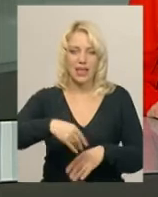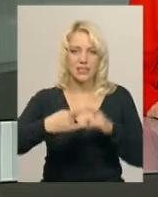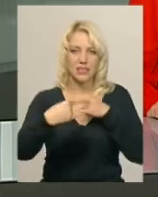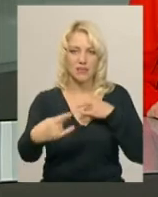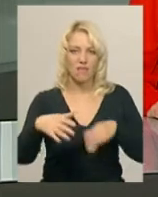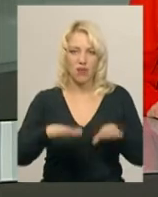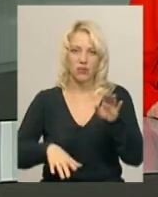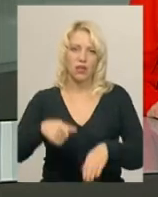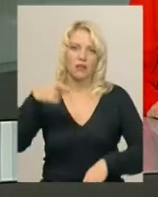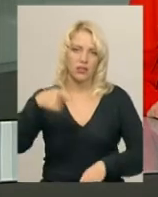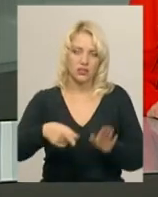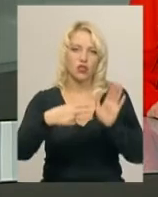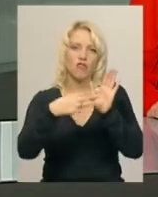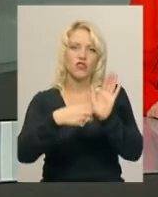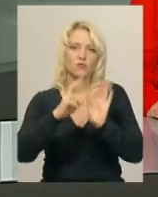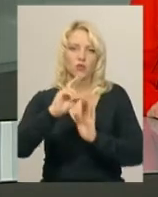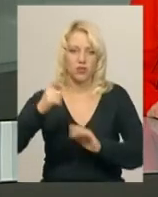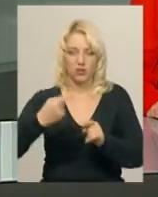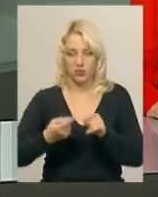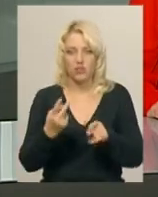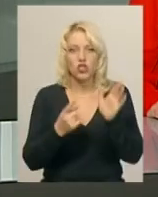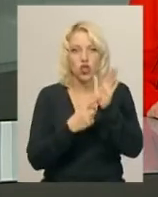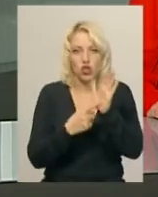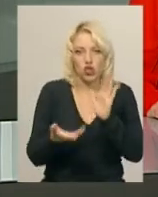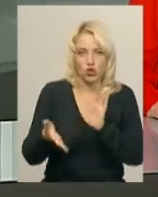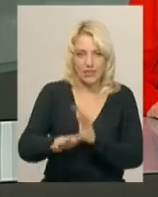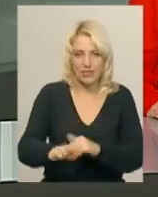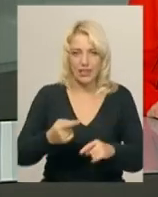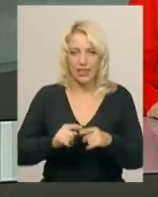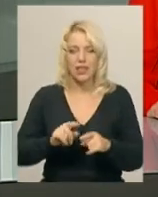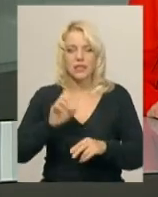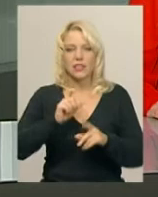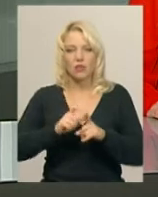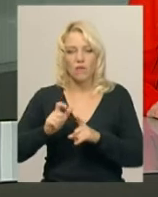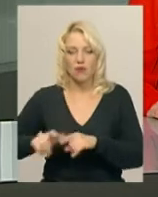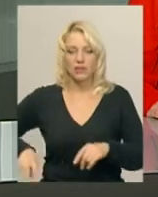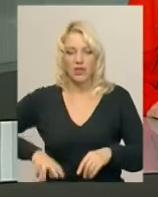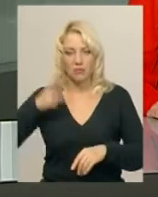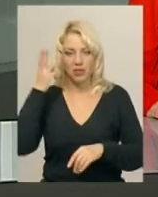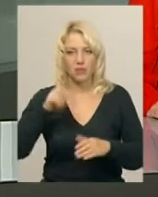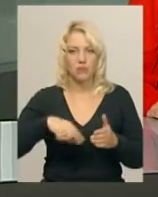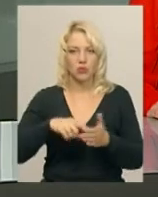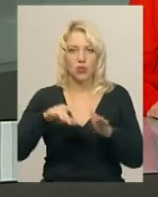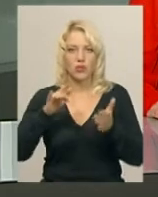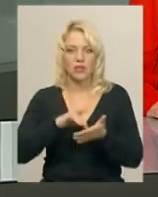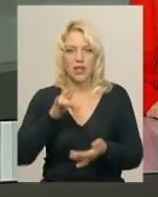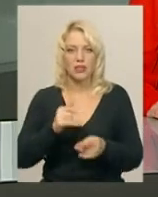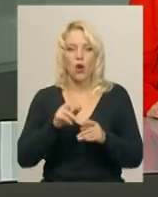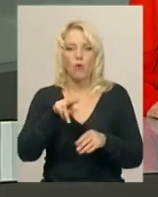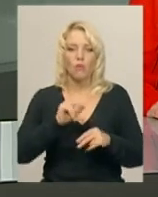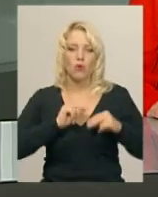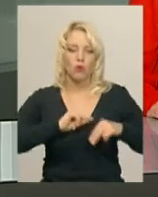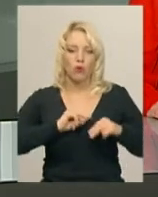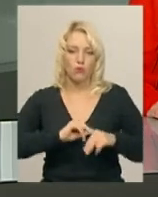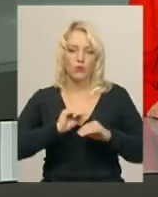1800 кг. Він шостий за рахунком. За словами директора Хмельницького міського центру по роботі з дітьми та підлітками за